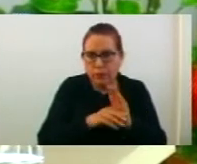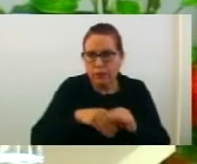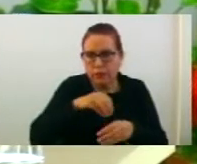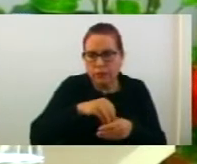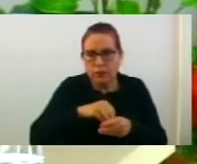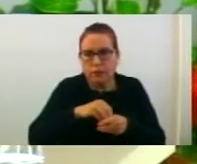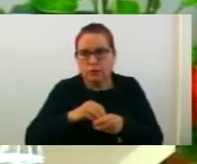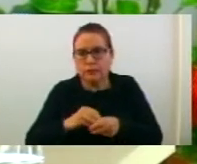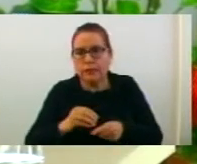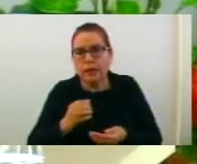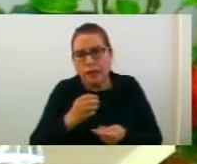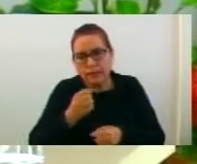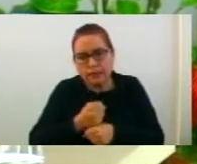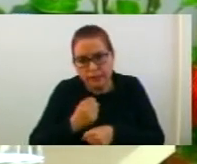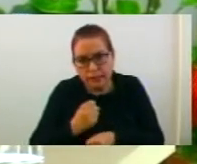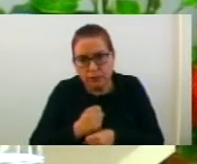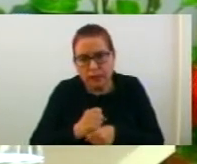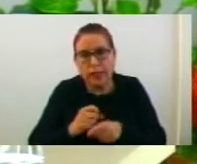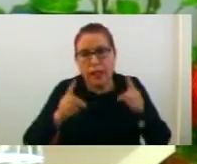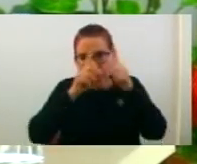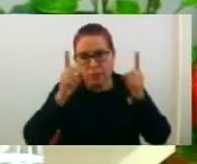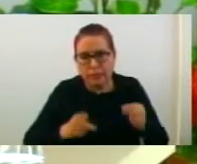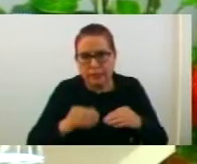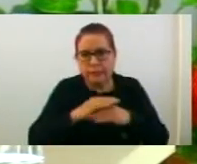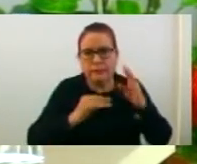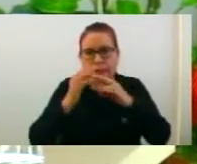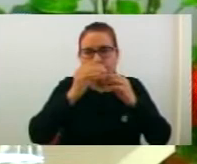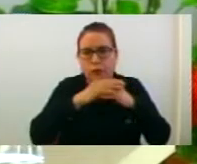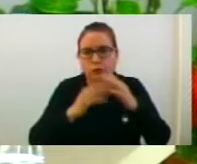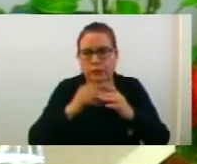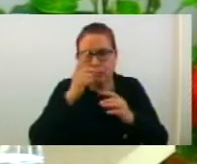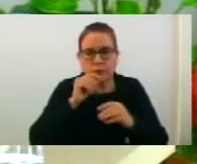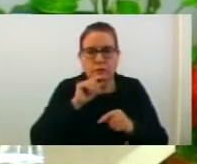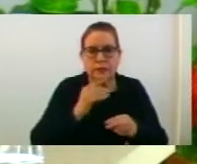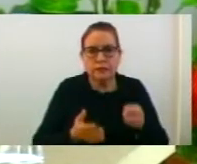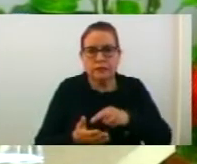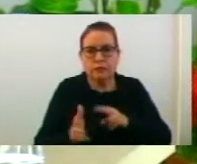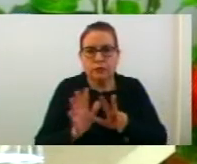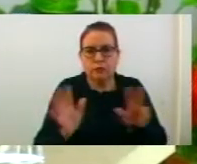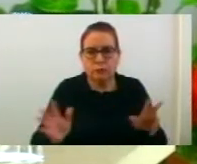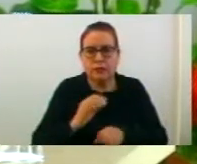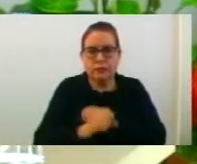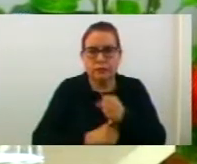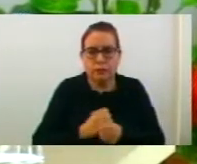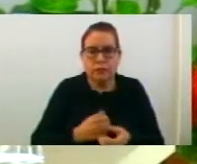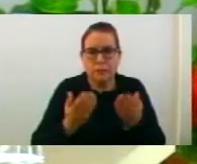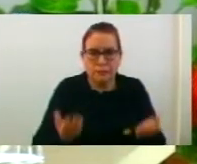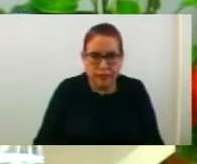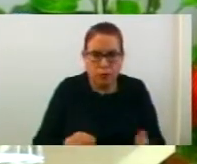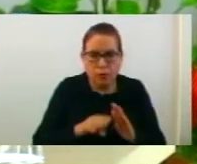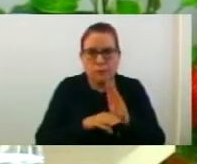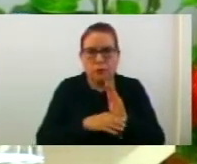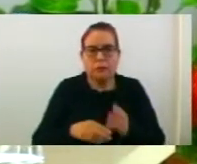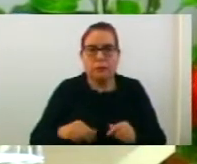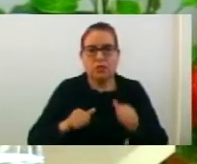на програмата за изработка на урбанистски планови на подрачите на Община Струмица за 2018 година. Прелог-програмата беше на